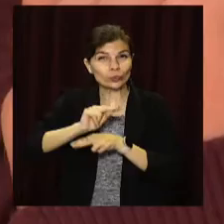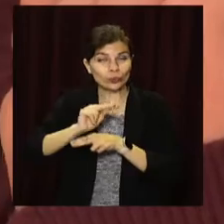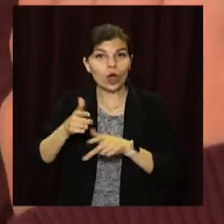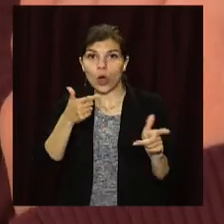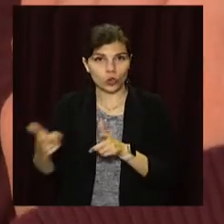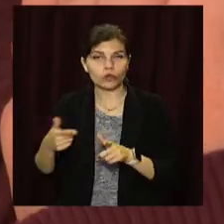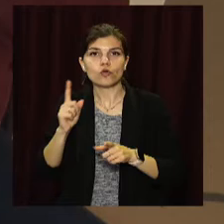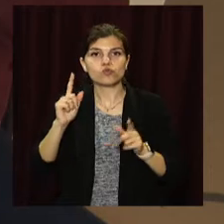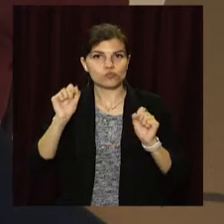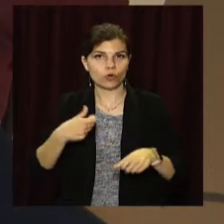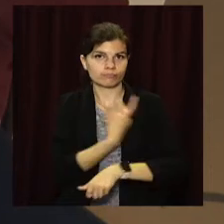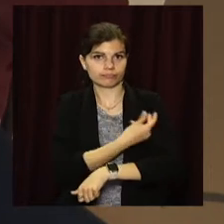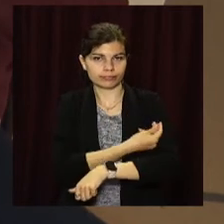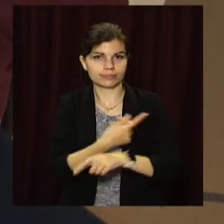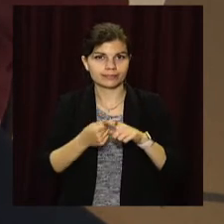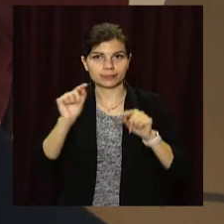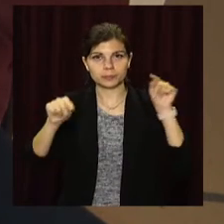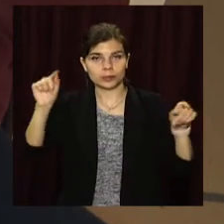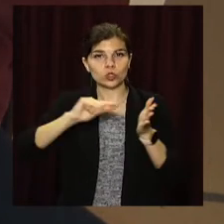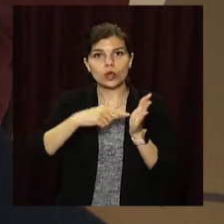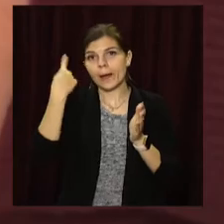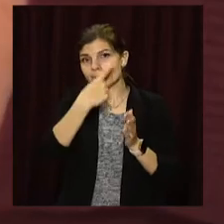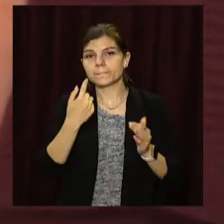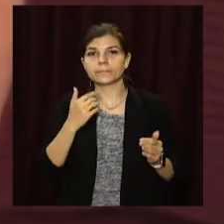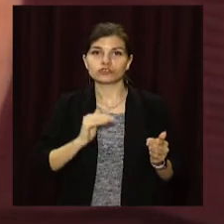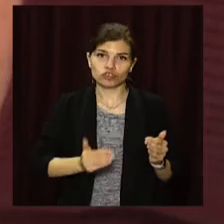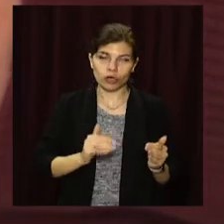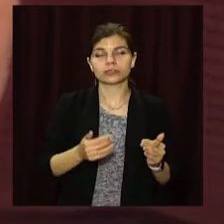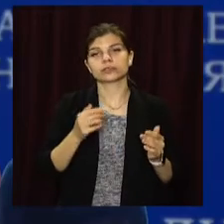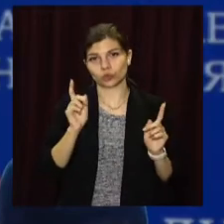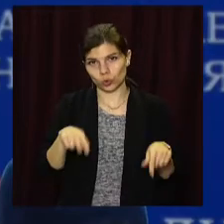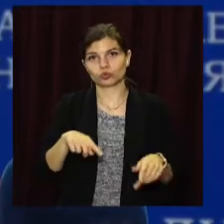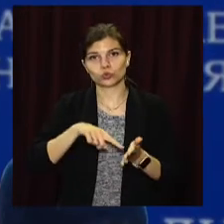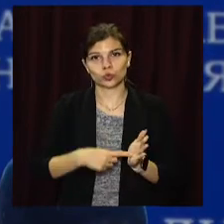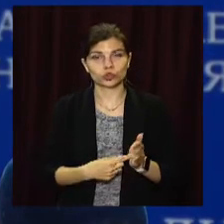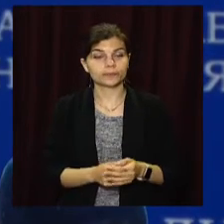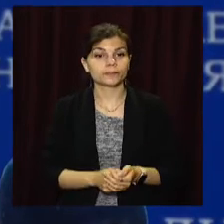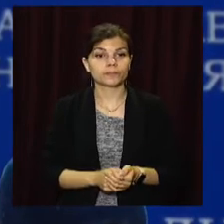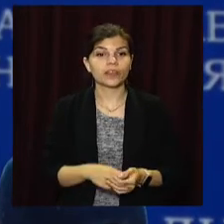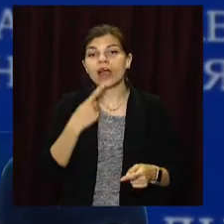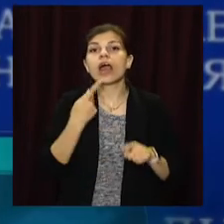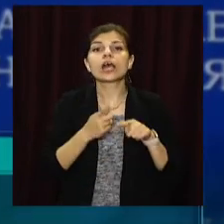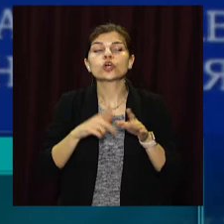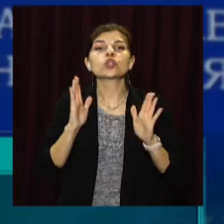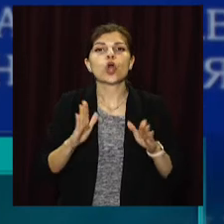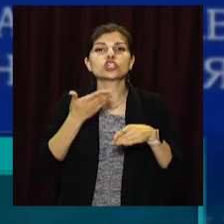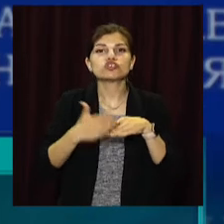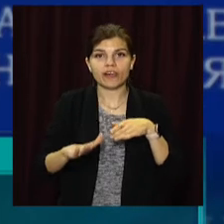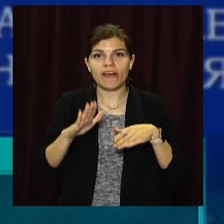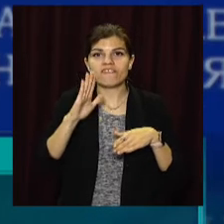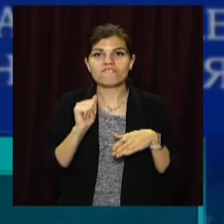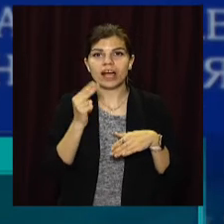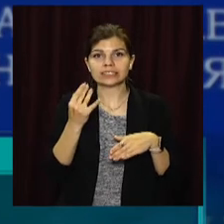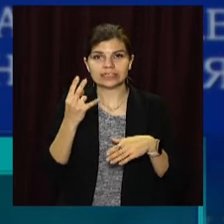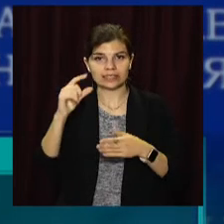ще 6 додаткових пунктів щеплення у приватних медзакладах. Це тільки частина вакцини. І